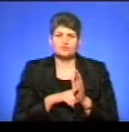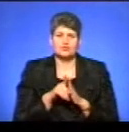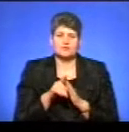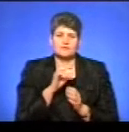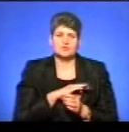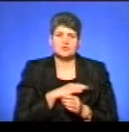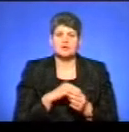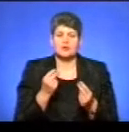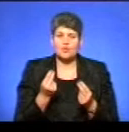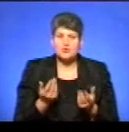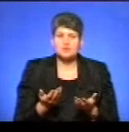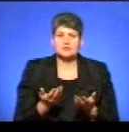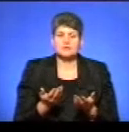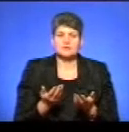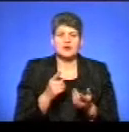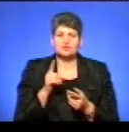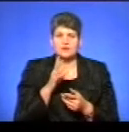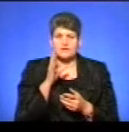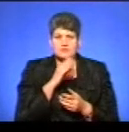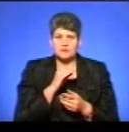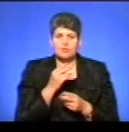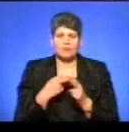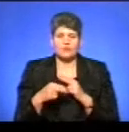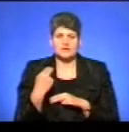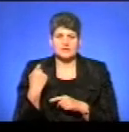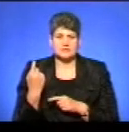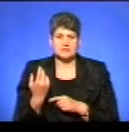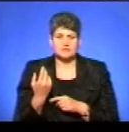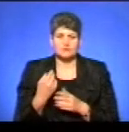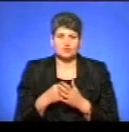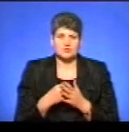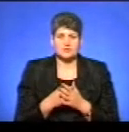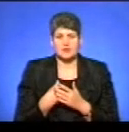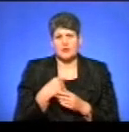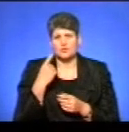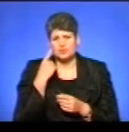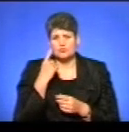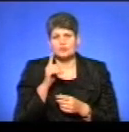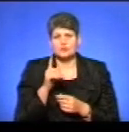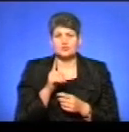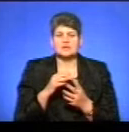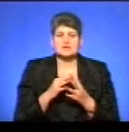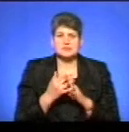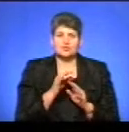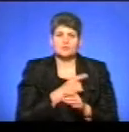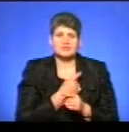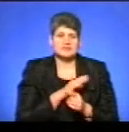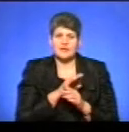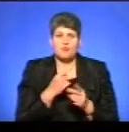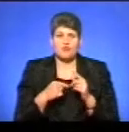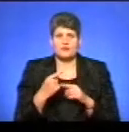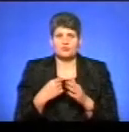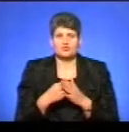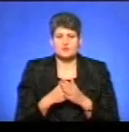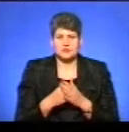але... Те, що не встигнемо, повертається назад до державного бюджету, правильно? я думаю, що кошти якраз на сільську медицину не повернуться до державного